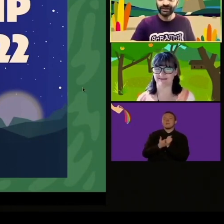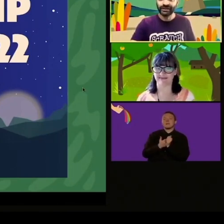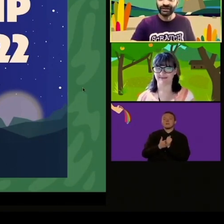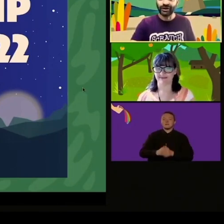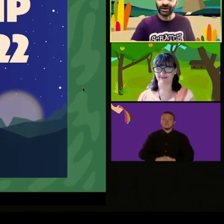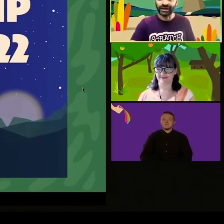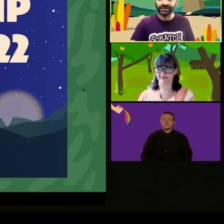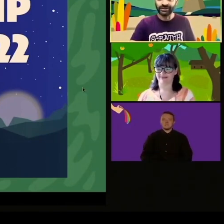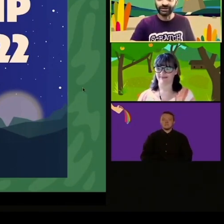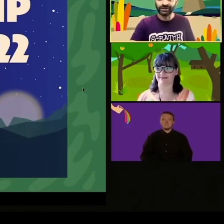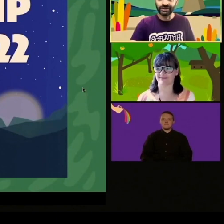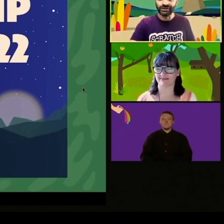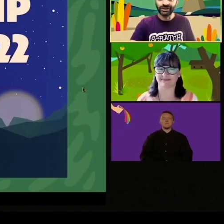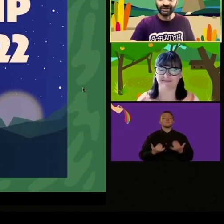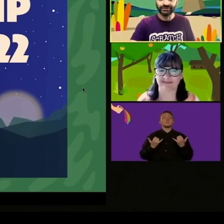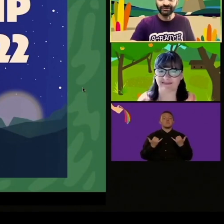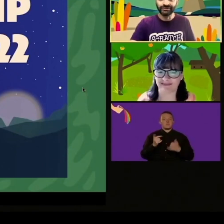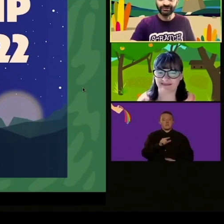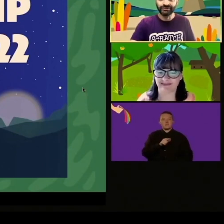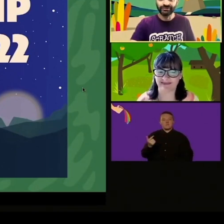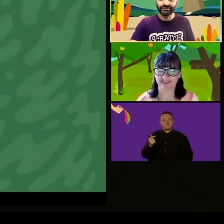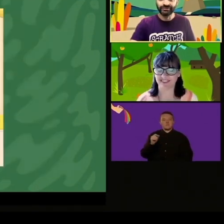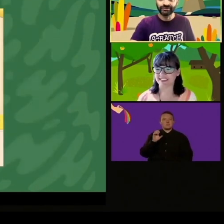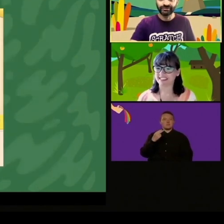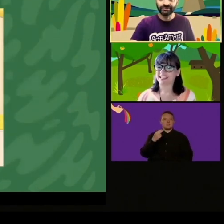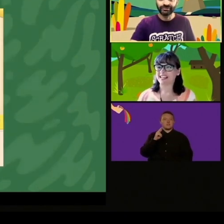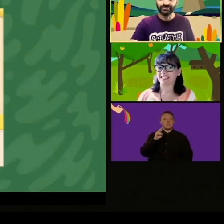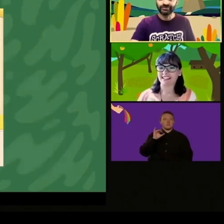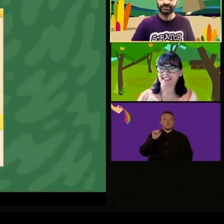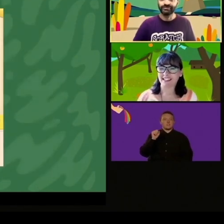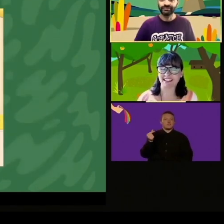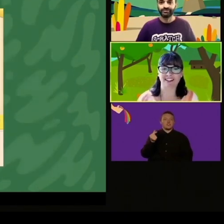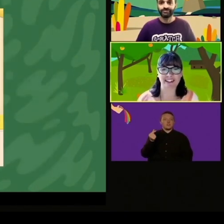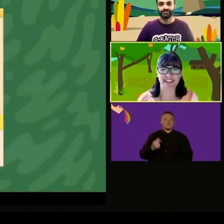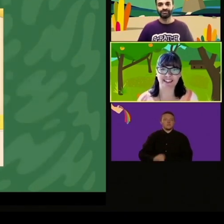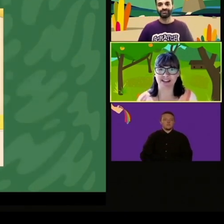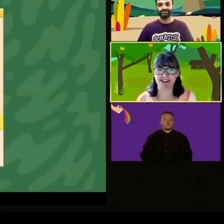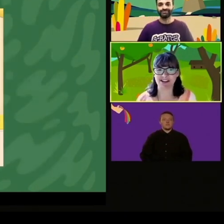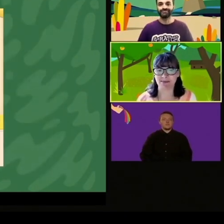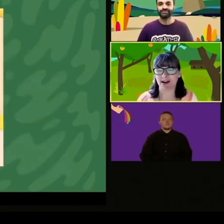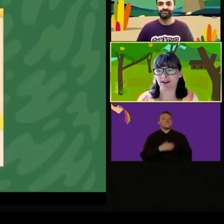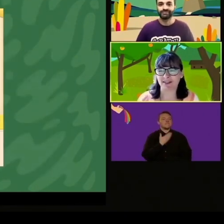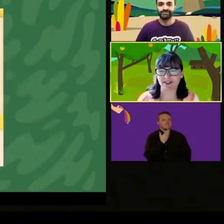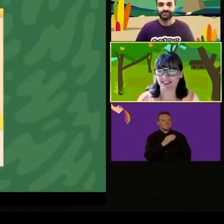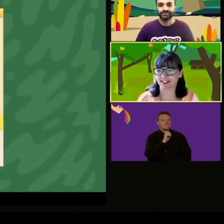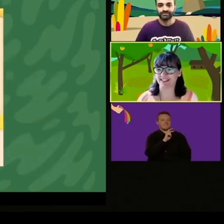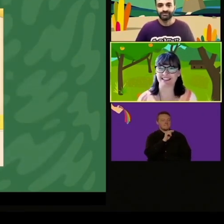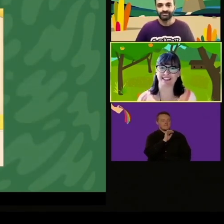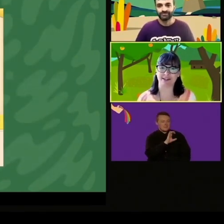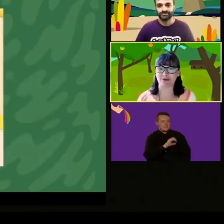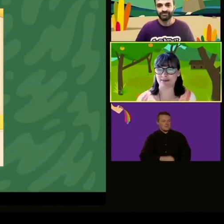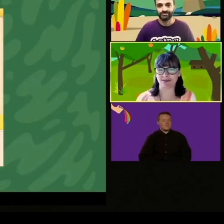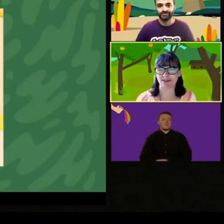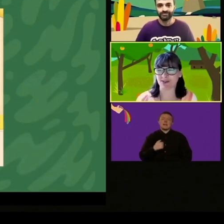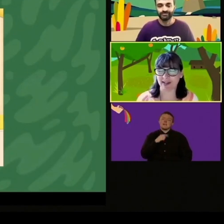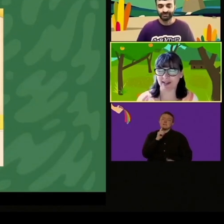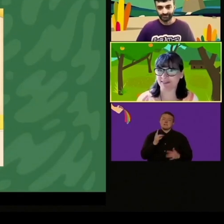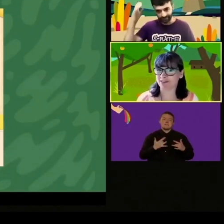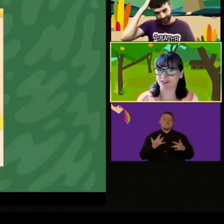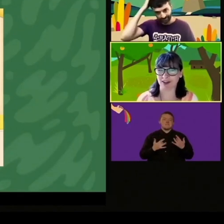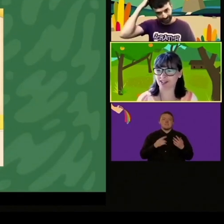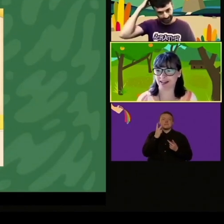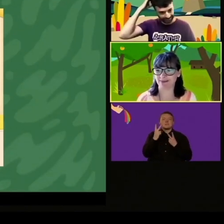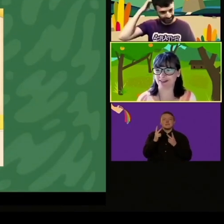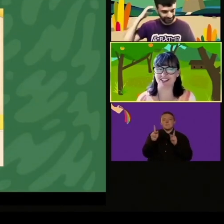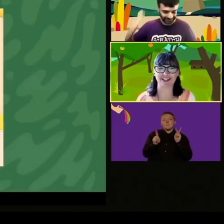stiamo lavorando in questo team dello Scratch, io parlerò dello Scratch Junior, di ciò che abbiamo come nuovo, di ciò che abbiamo fatto pure,